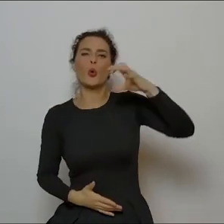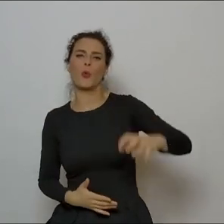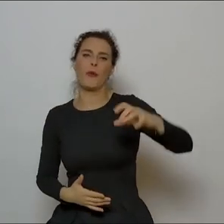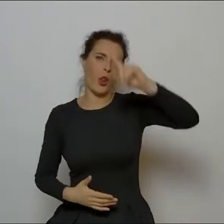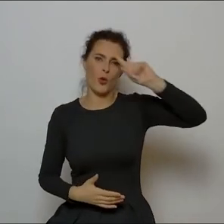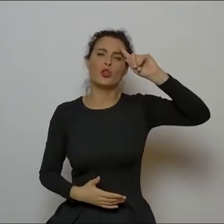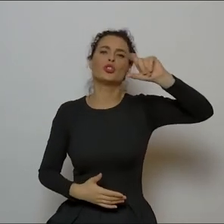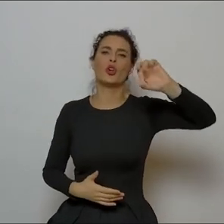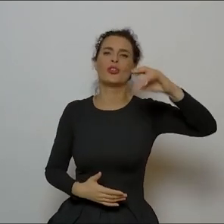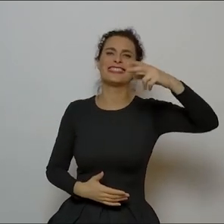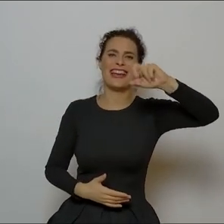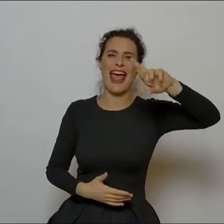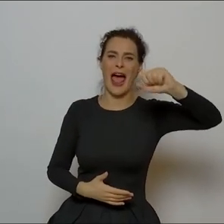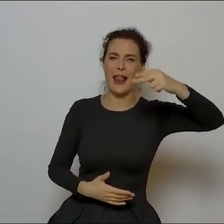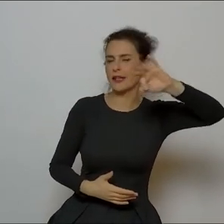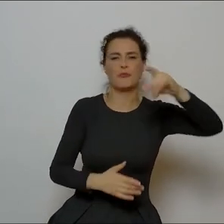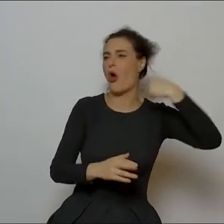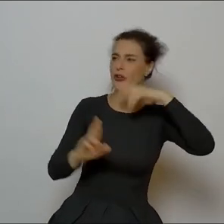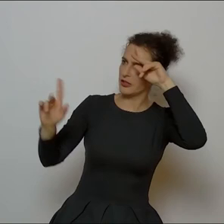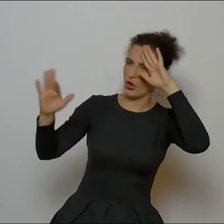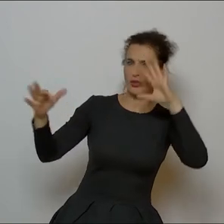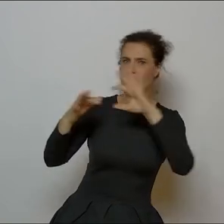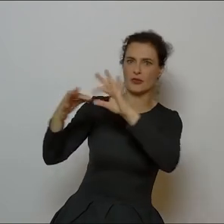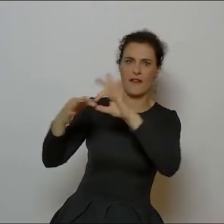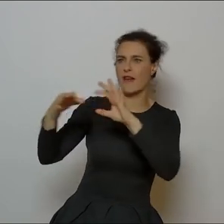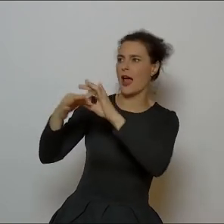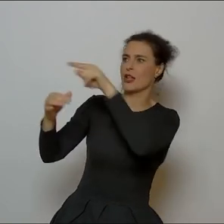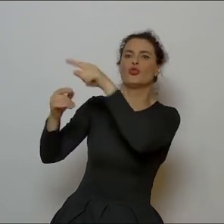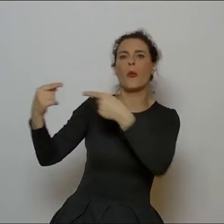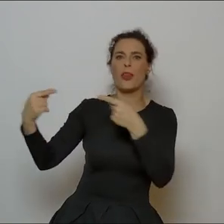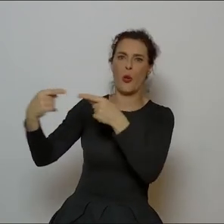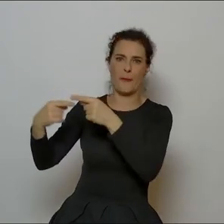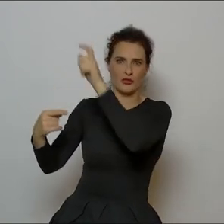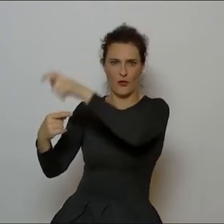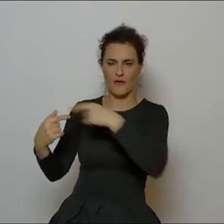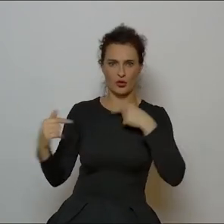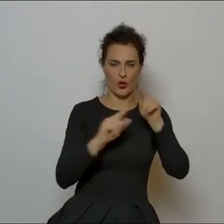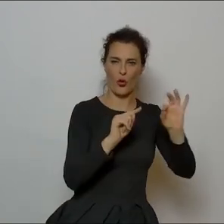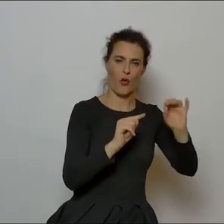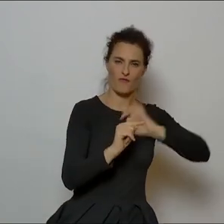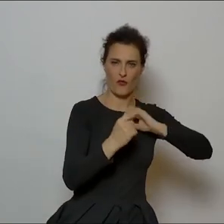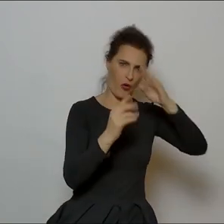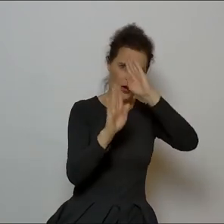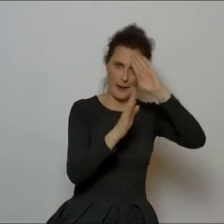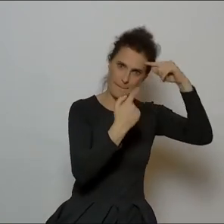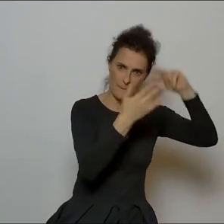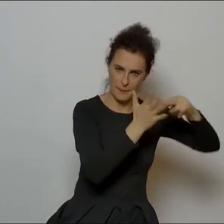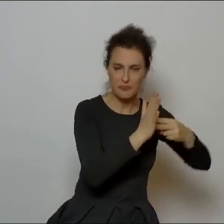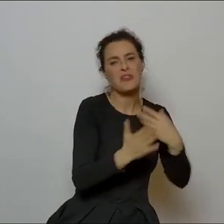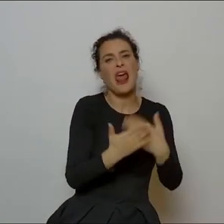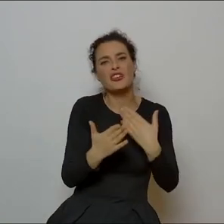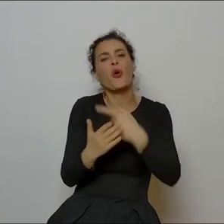sobie własnego obrazu jak przyciasnego ubranka jego przesłania. Był pewnie na to zbyt płaski i